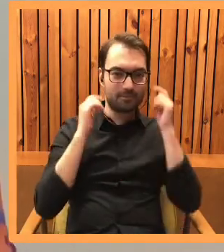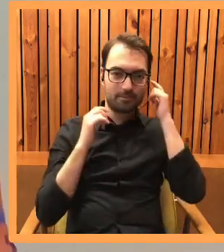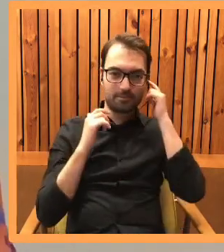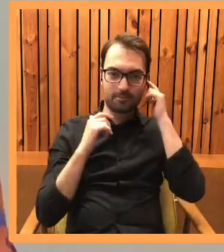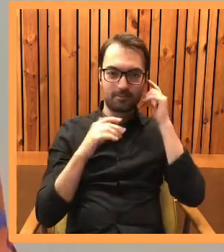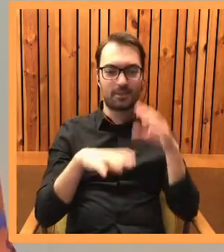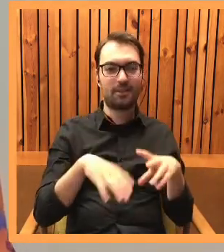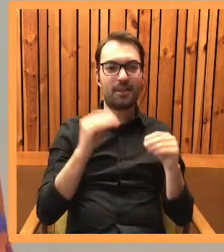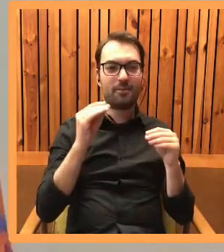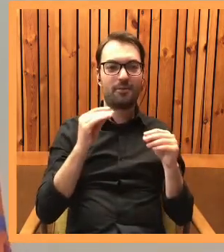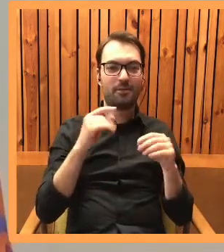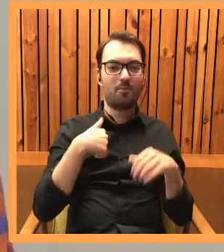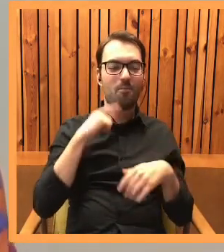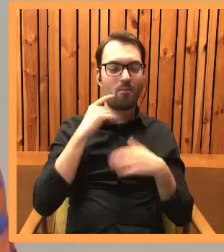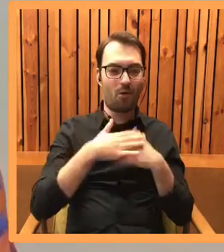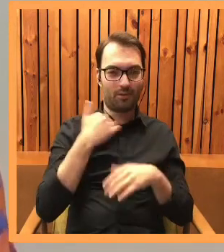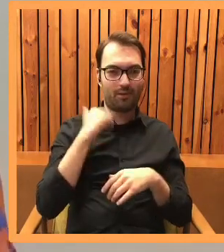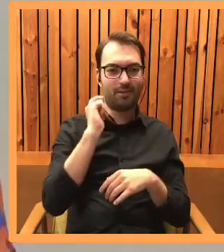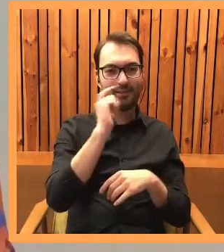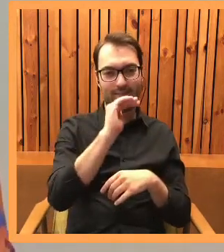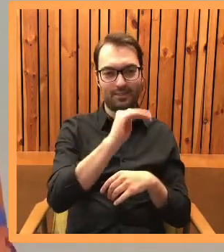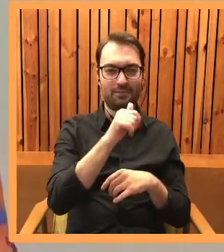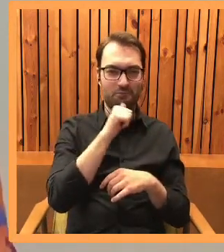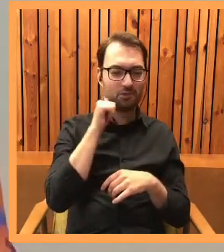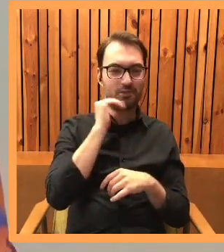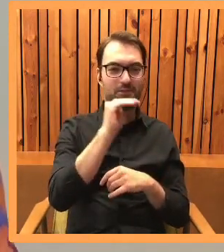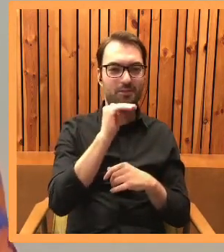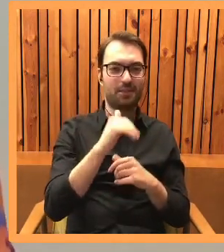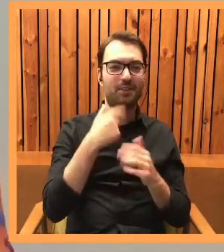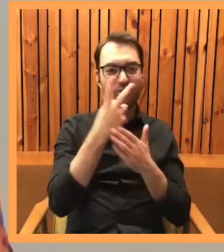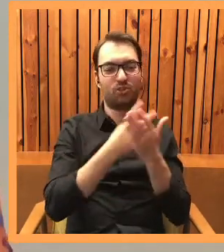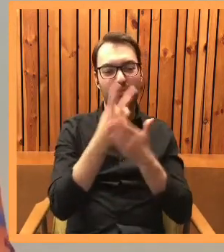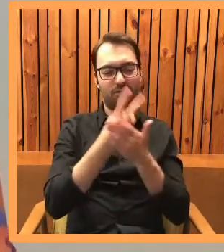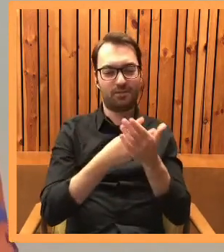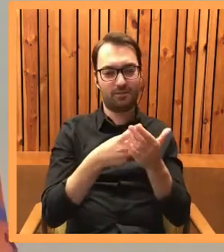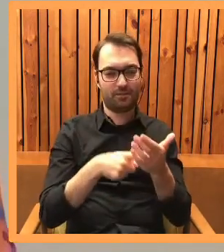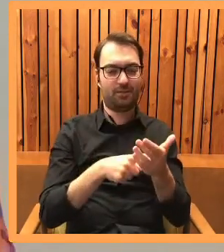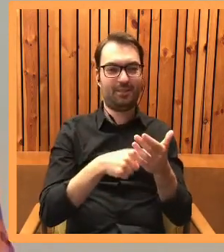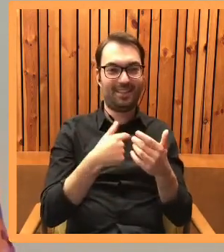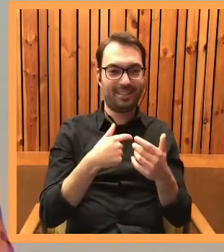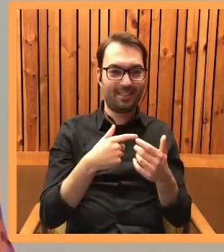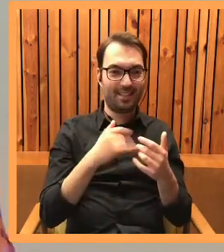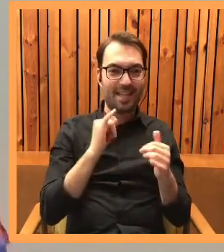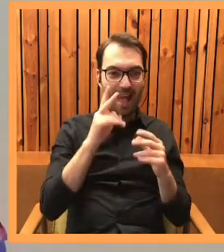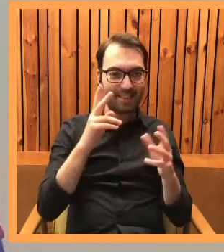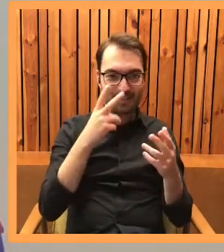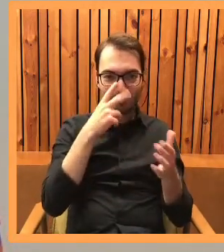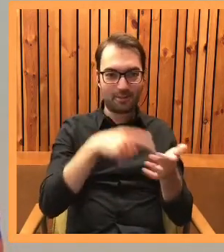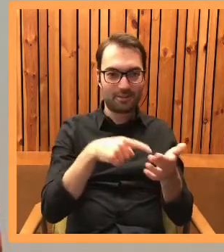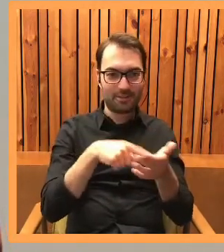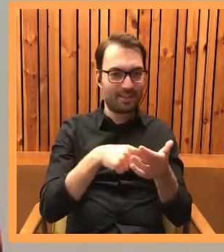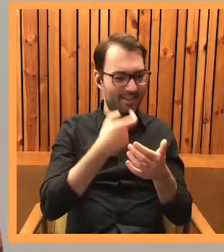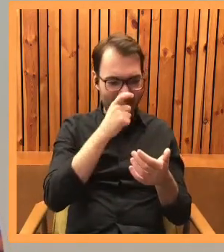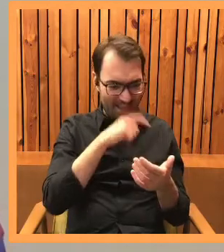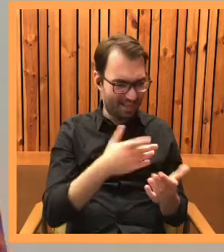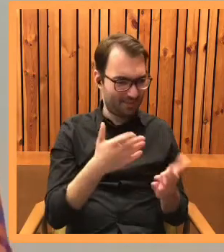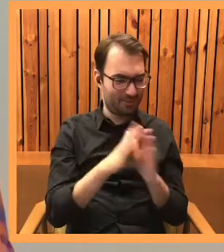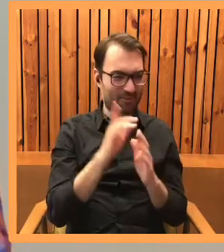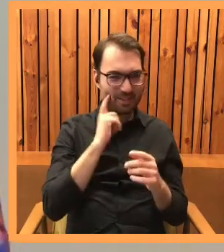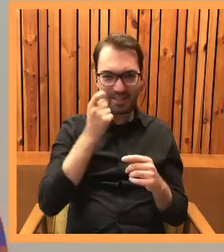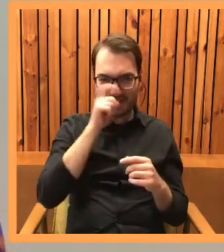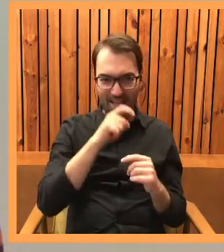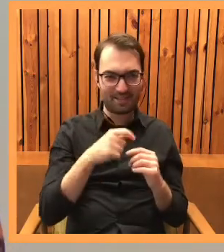początku to jeszcze mężowi mówiłam, dosłownie wczoraj, czytam, czytam, czytam i tak, Janek, słuchaj, to nie jest takie złe.